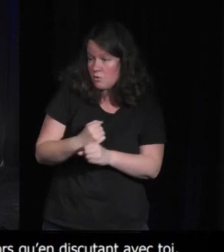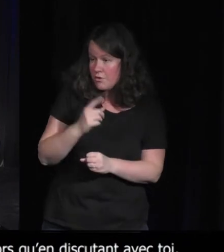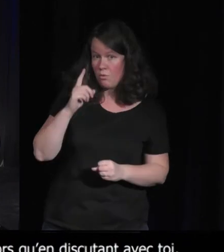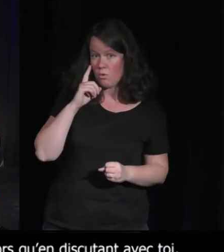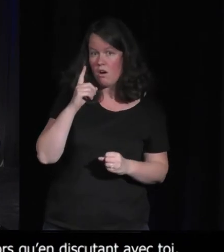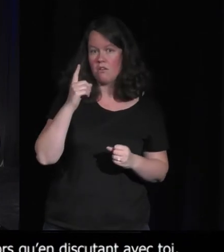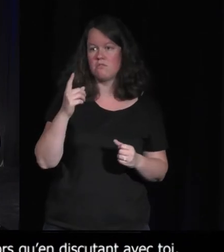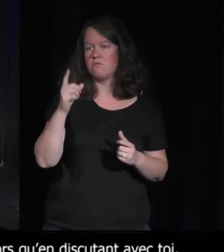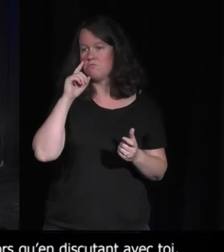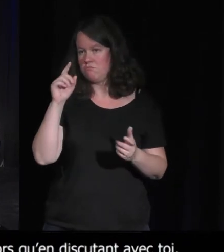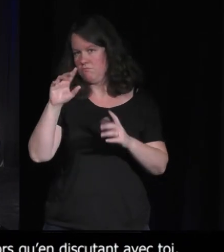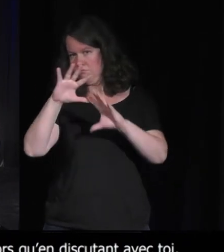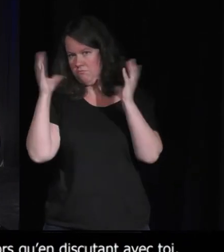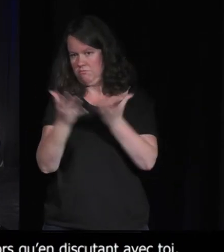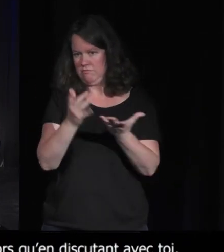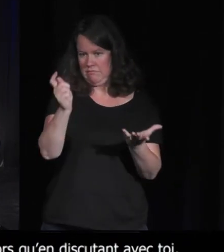faire un jeu vidéo de cette nature.